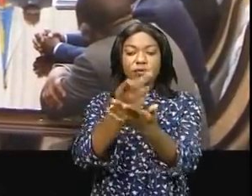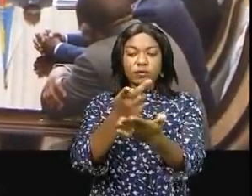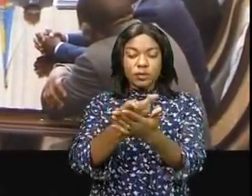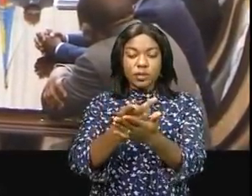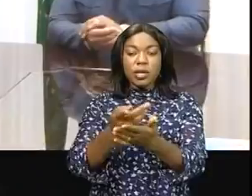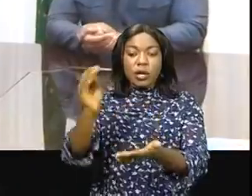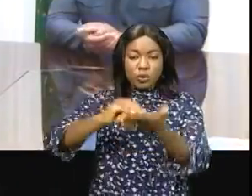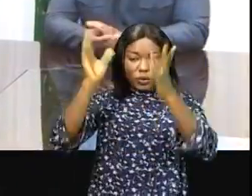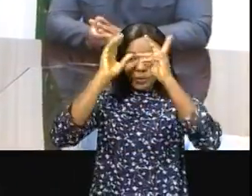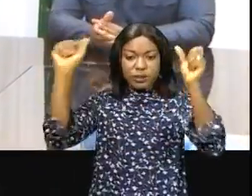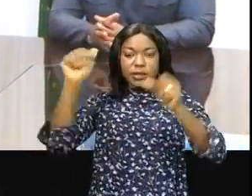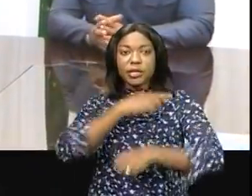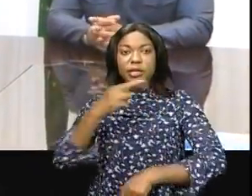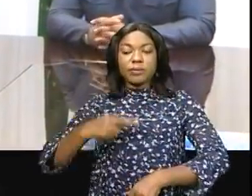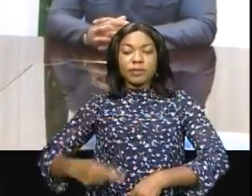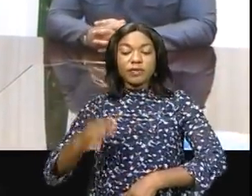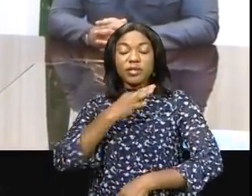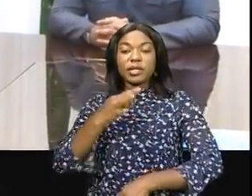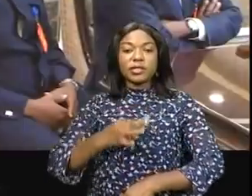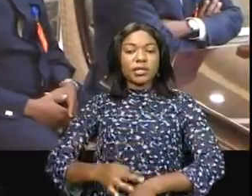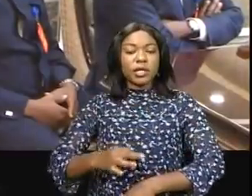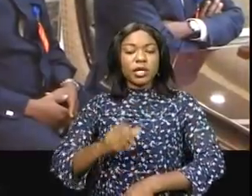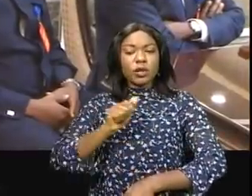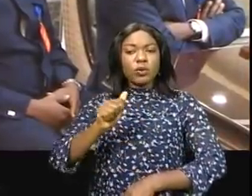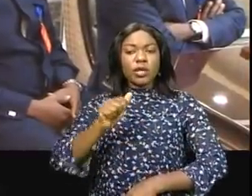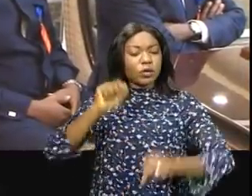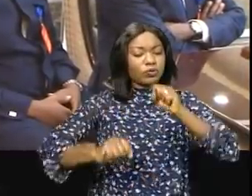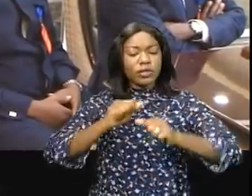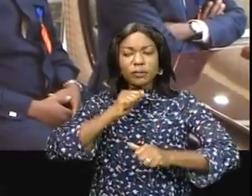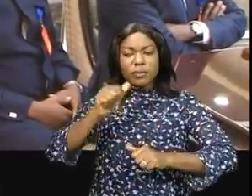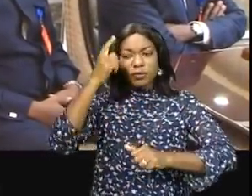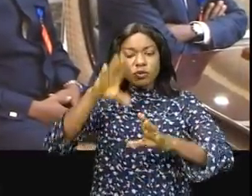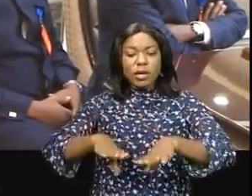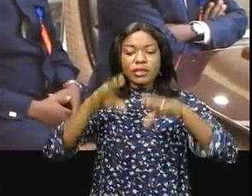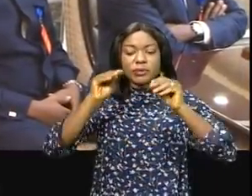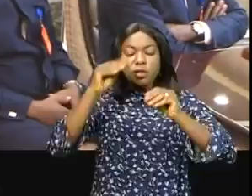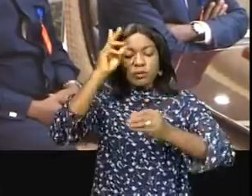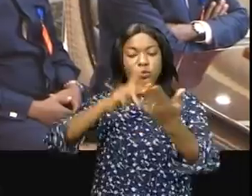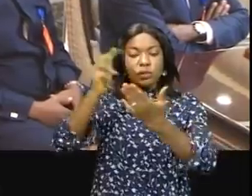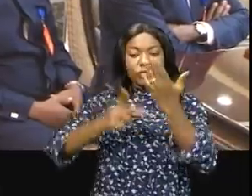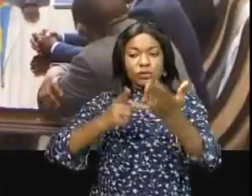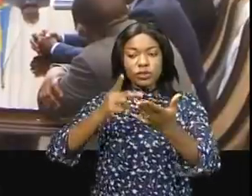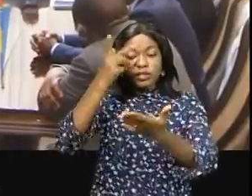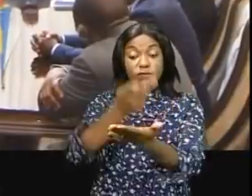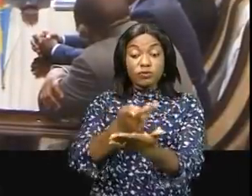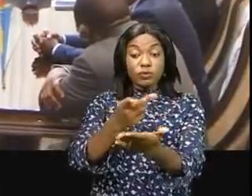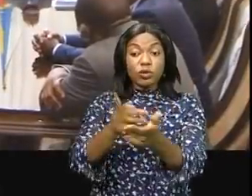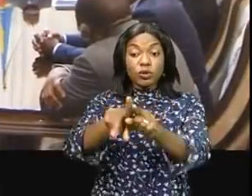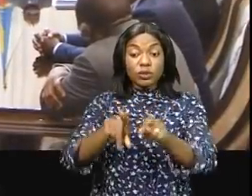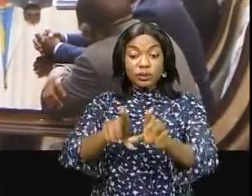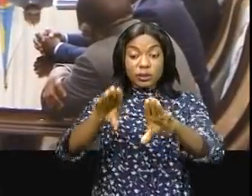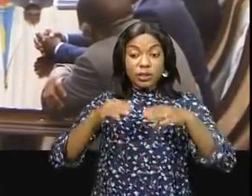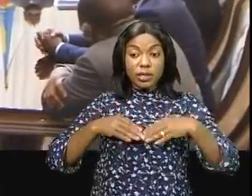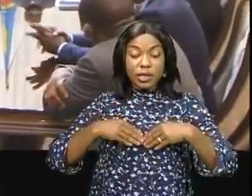la République, Félix-Antoine Tshisekedi, qui n'a pas hésité de donner son avis favorable pour la réalisation de ce projet pilote en RDC, a reçu le